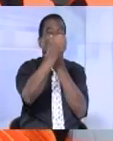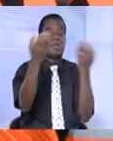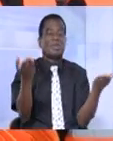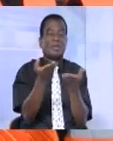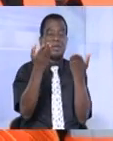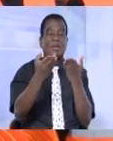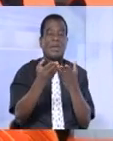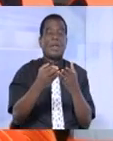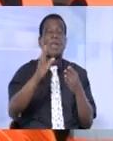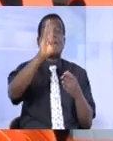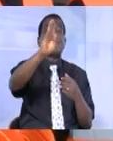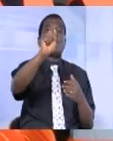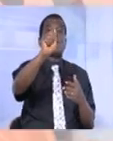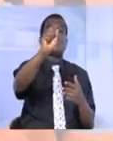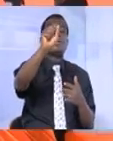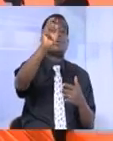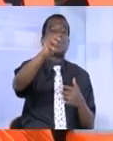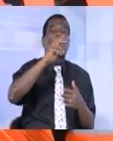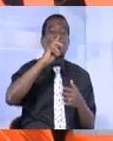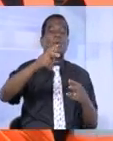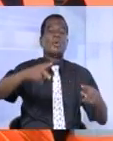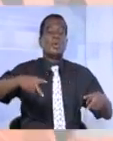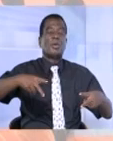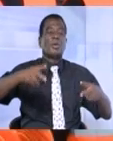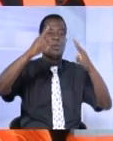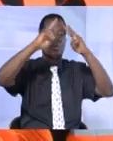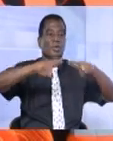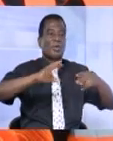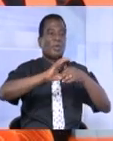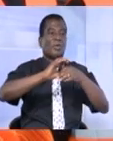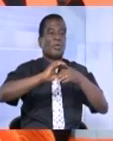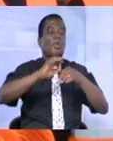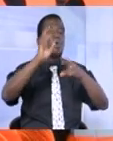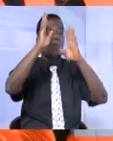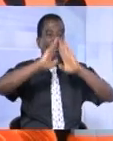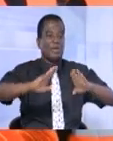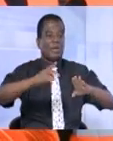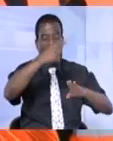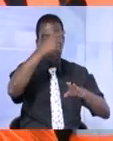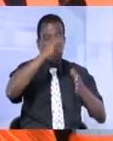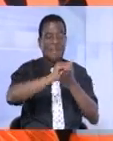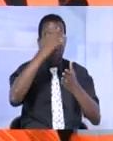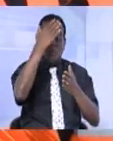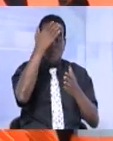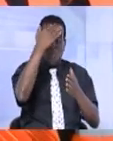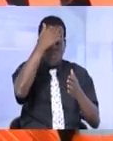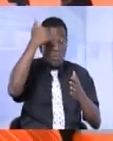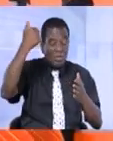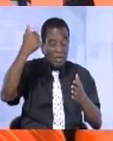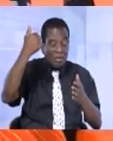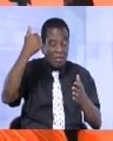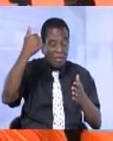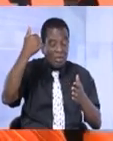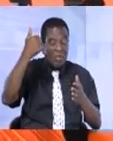Bassam est une ville vraiment de paix. C'est pour cela que les gens se déplacent pour le week-end nombreux sur la plage. Vraiment, on a été